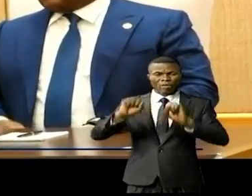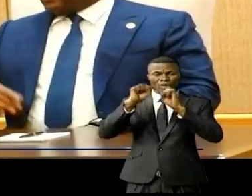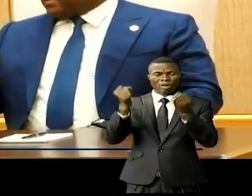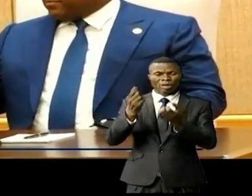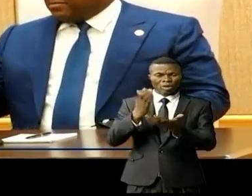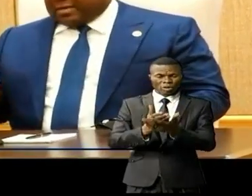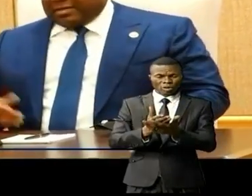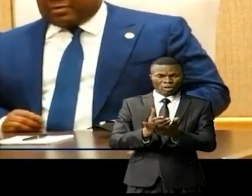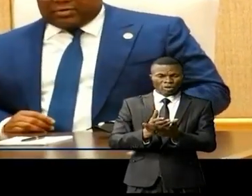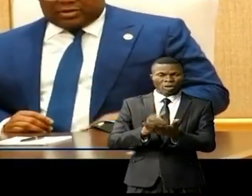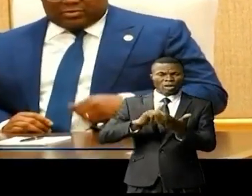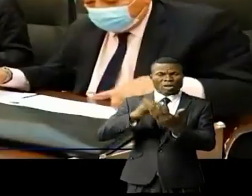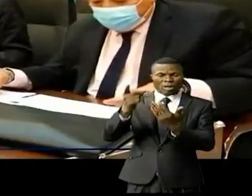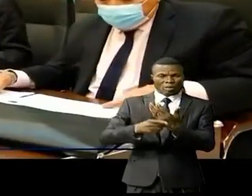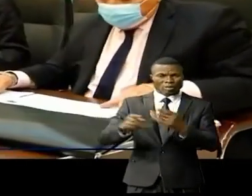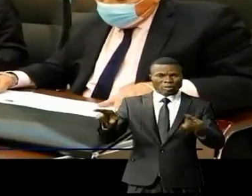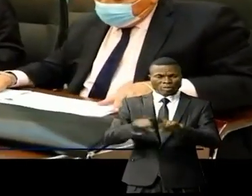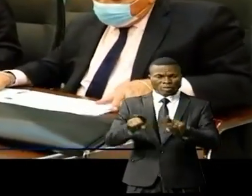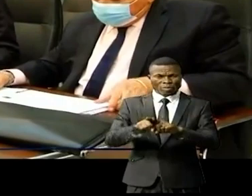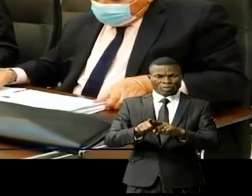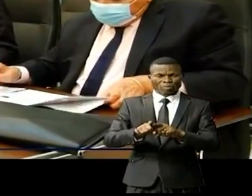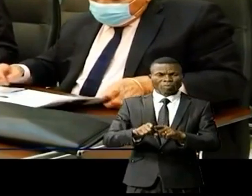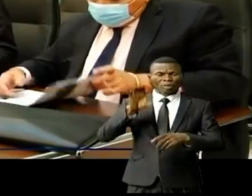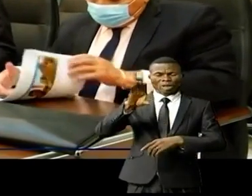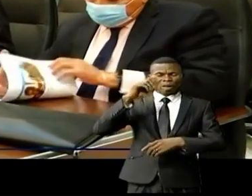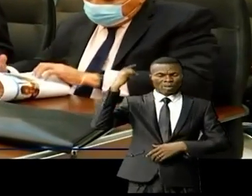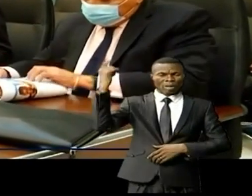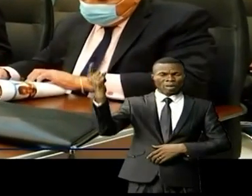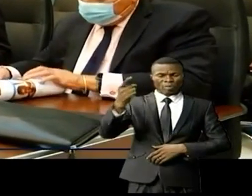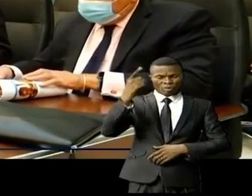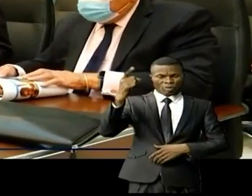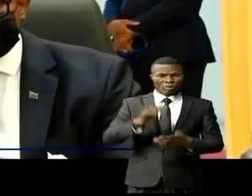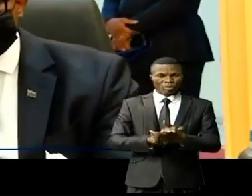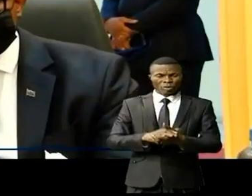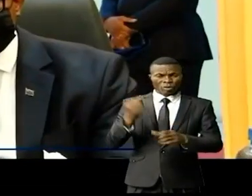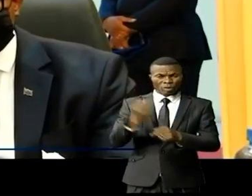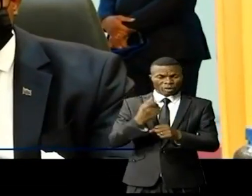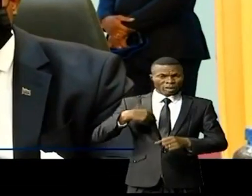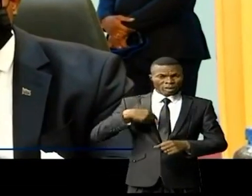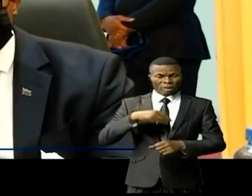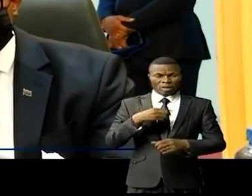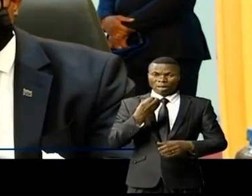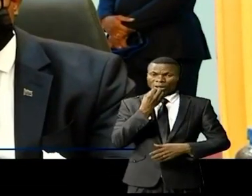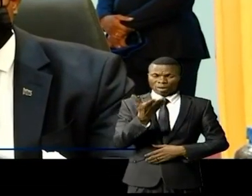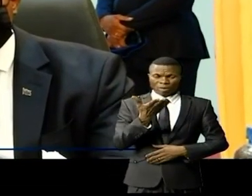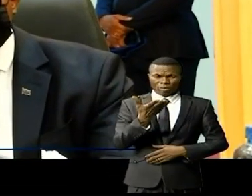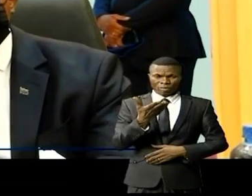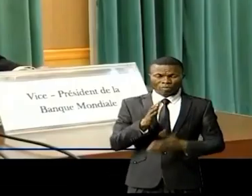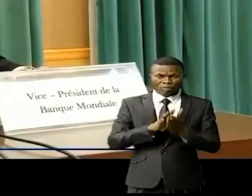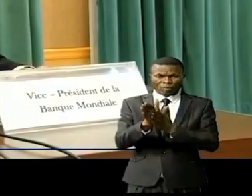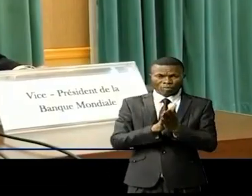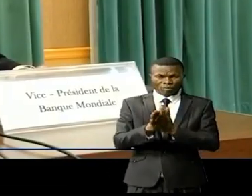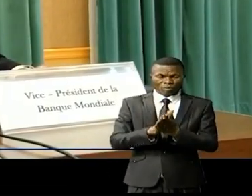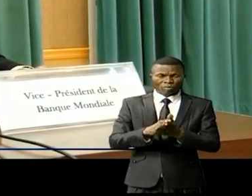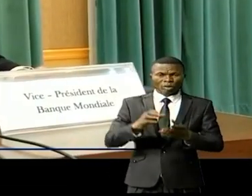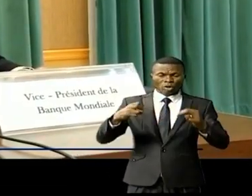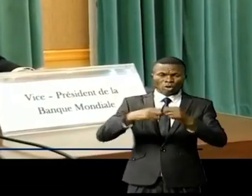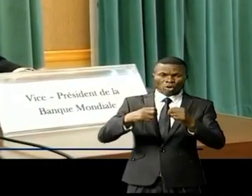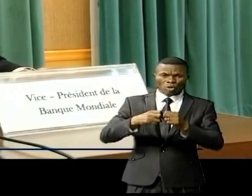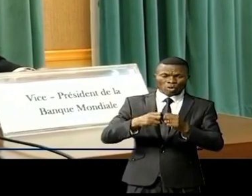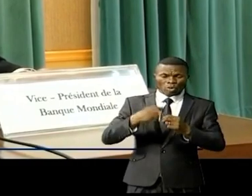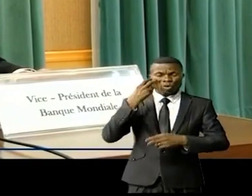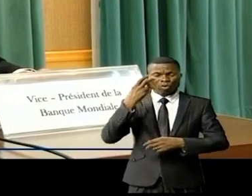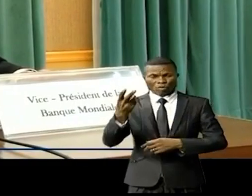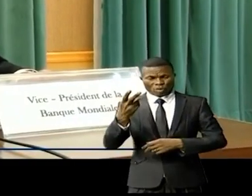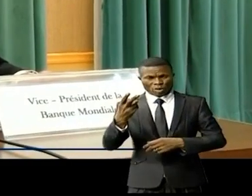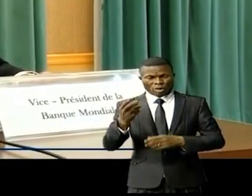tout à fait conjointe avec les approches de la Banque mondiale. Donc ici, nos opérations, par exemple, se focalisent beaucoup sur le secteur de l'énergie et de voir comment est-ce